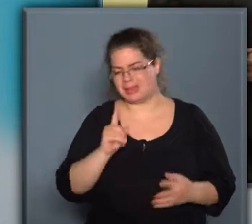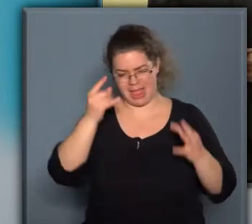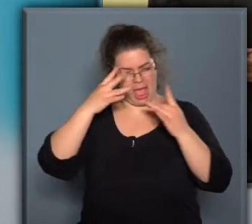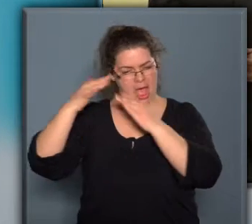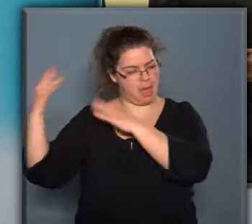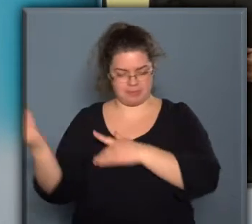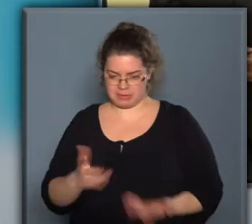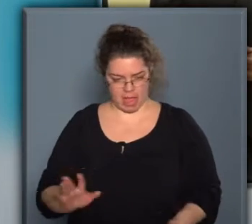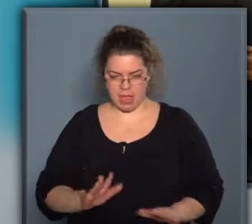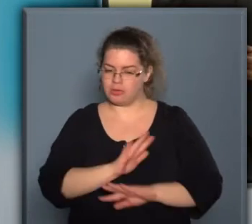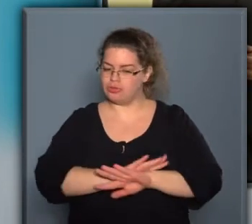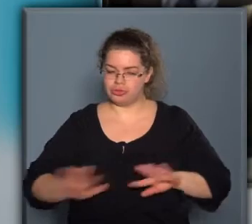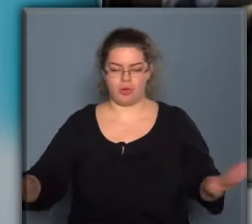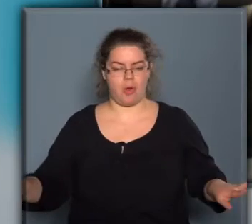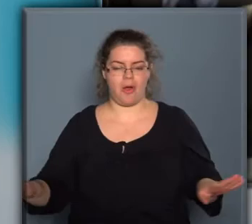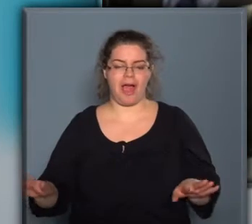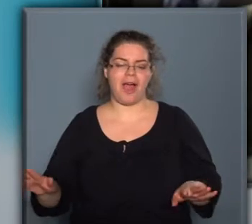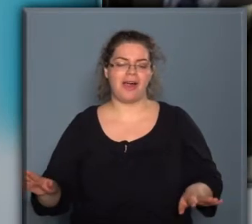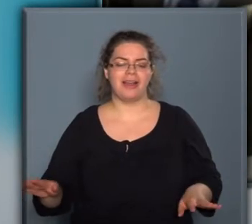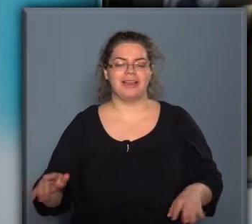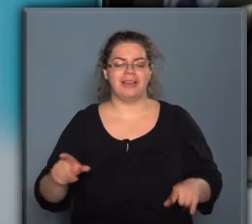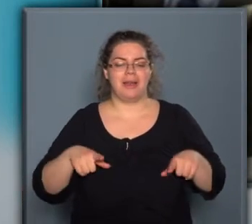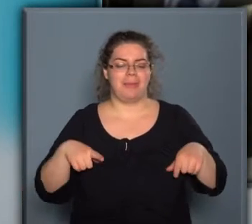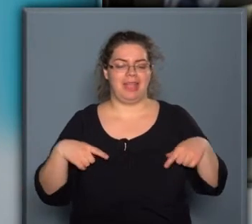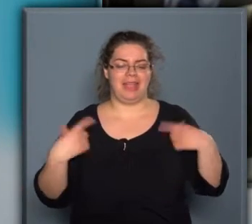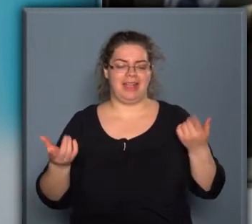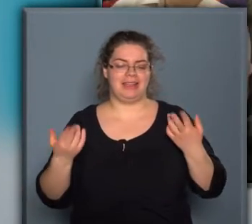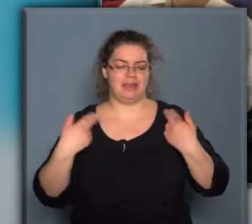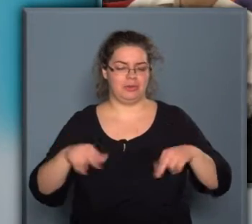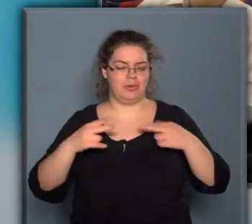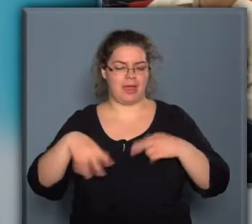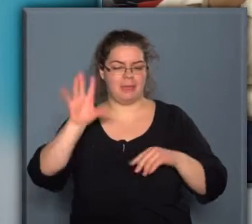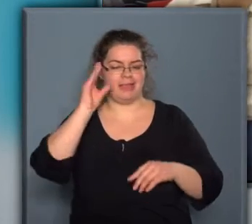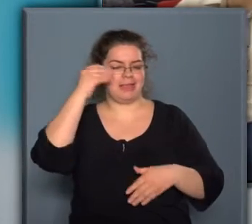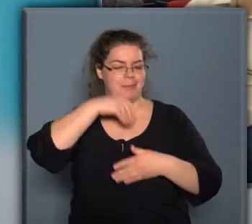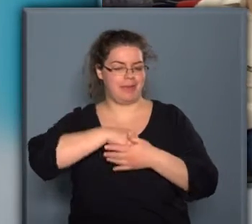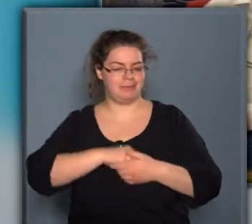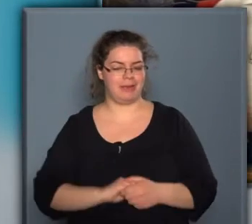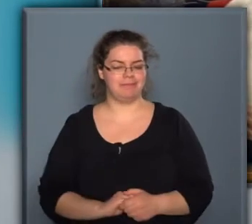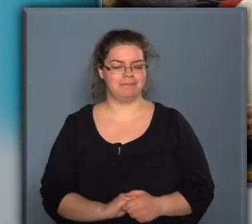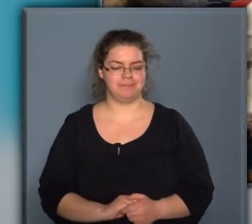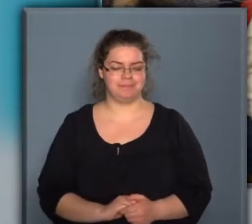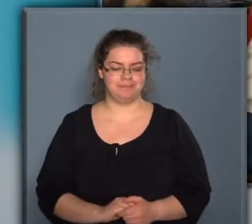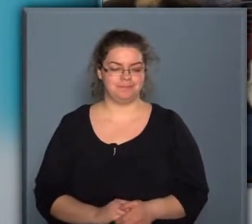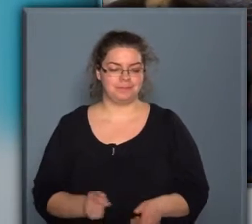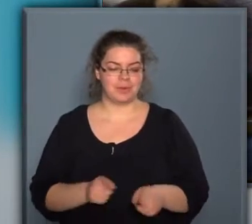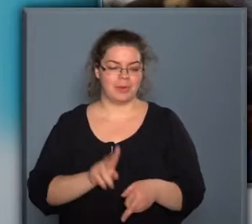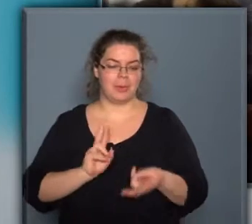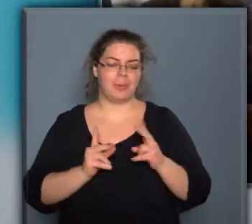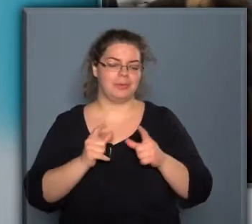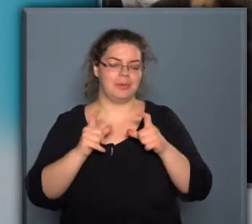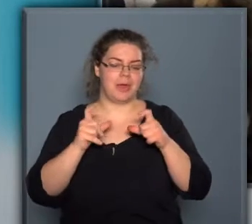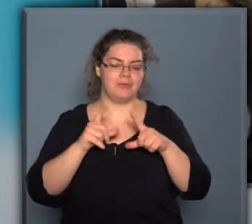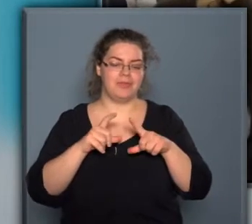szállnak el soha, hanem élnek tovább az emberben. Úgyhogy a